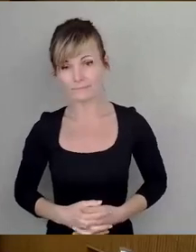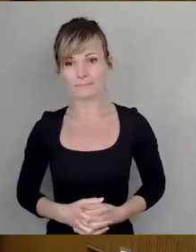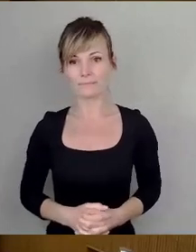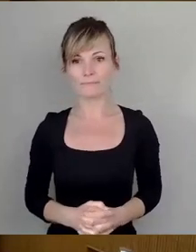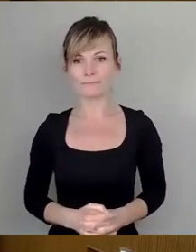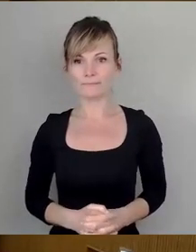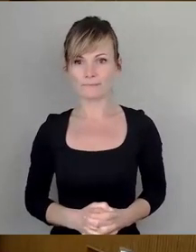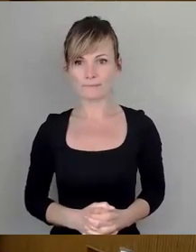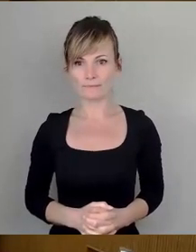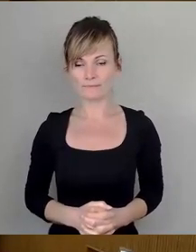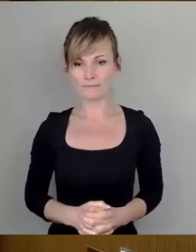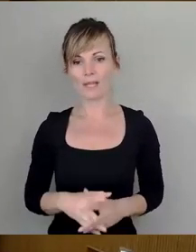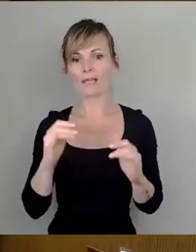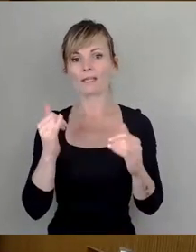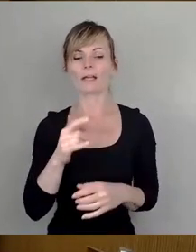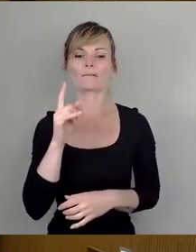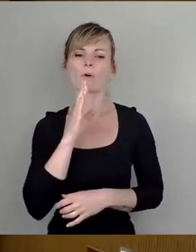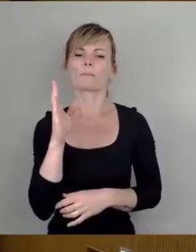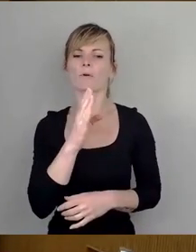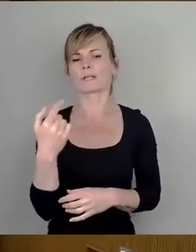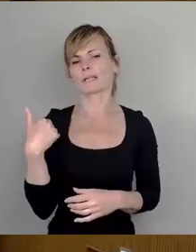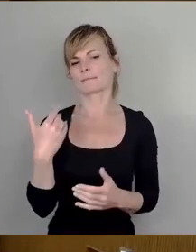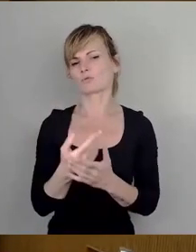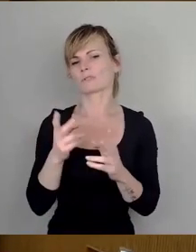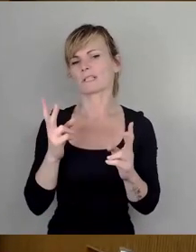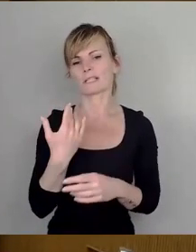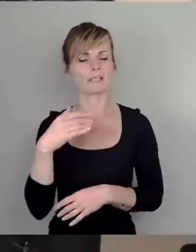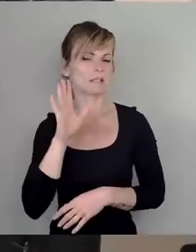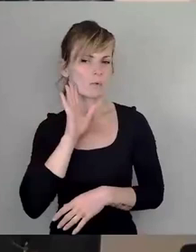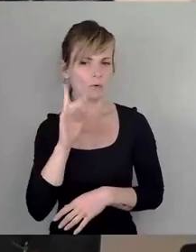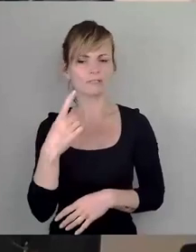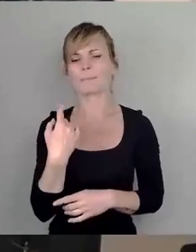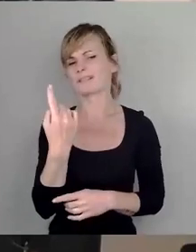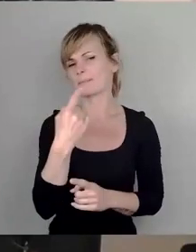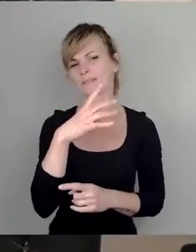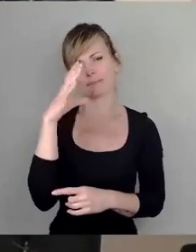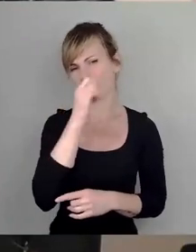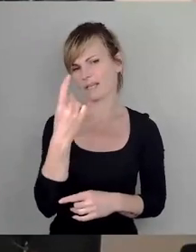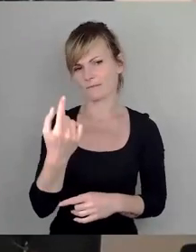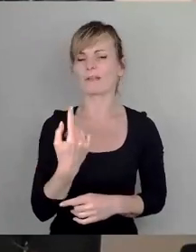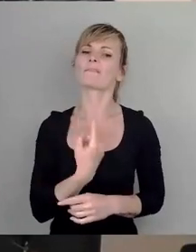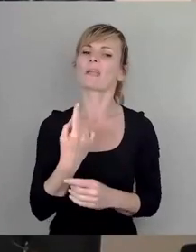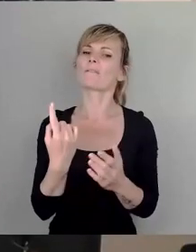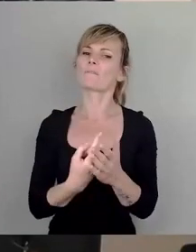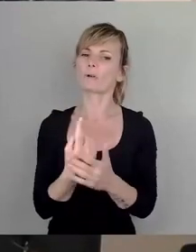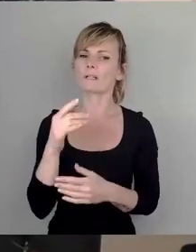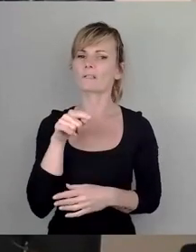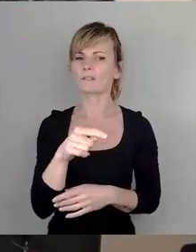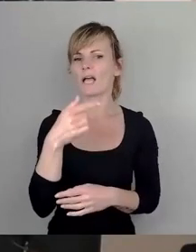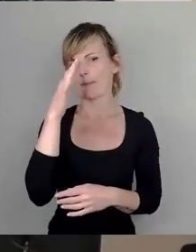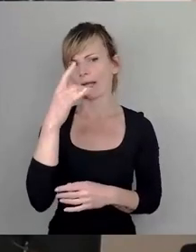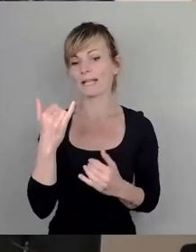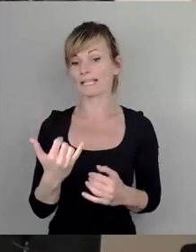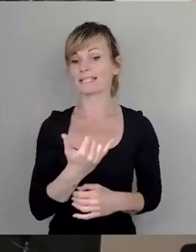Ja, Frau Barker, wie Sie richtig mitgehört hatten, aber nicht begriffen hatten, hatten wir gefordert, dass zum April diesen Jahres